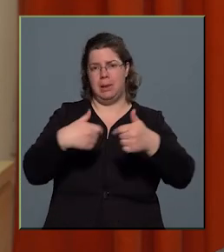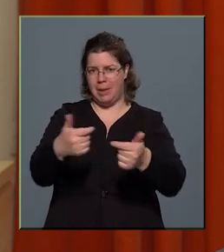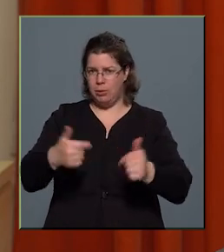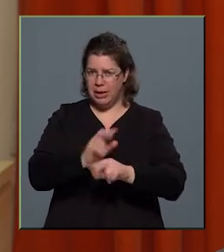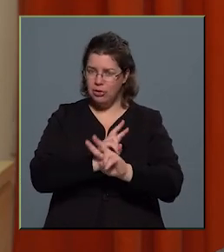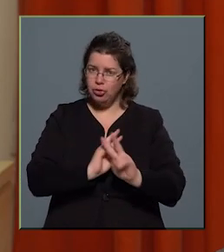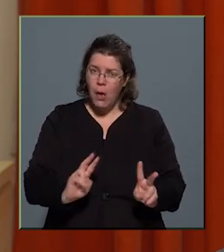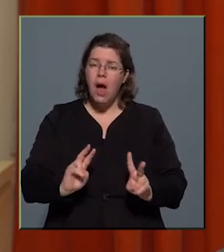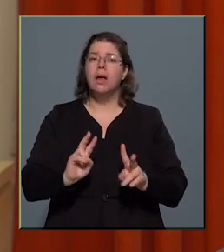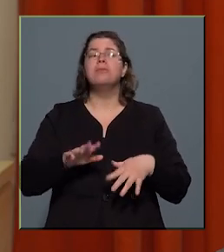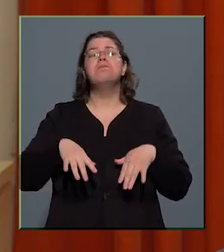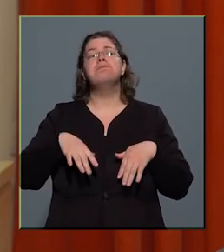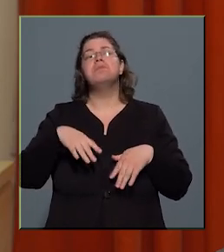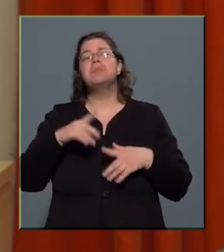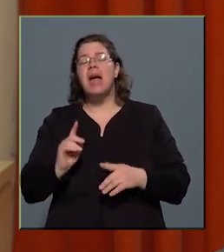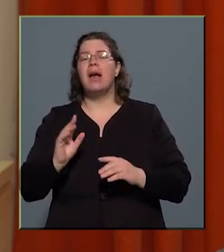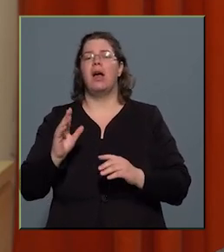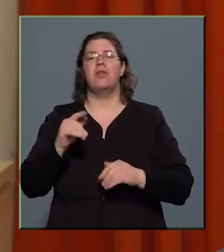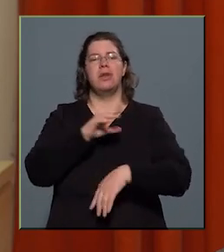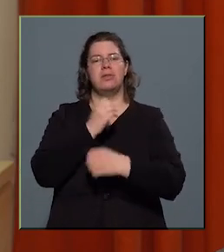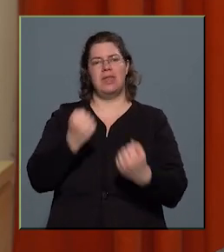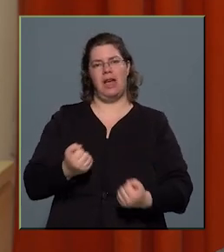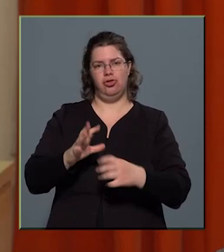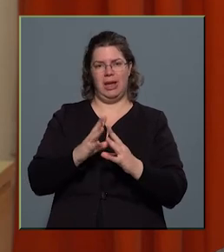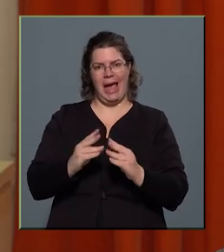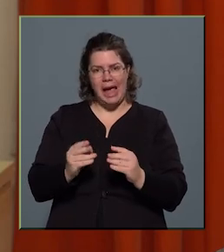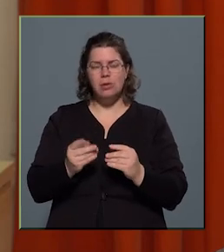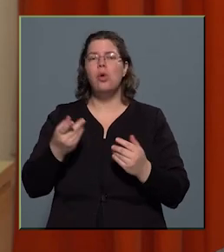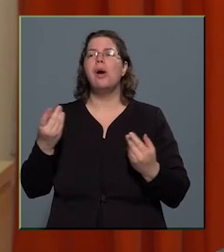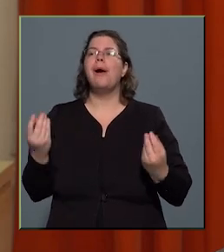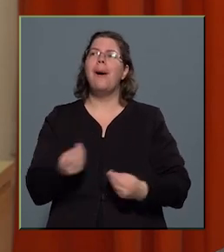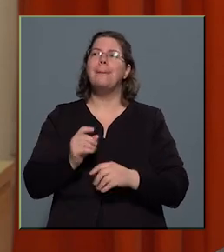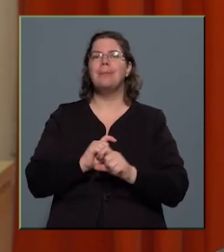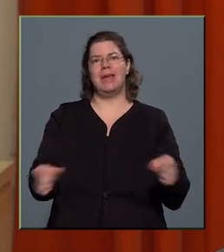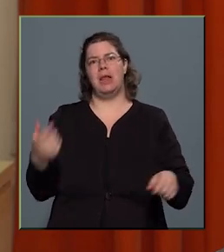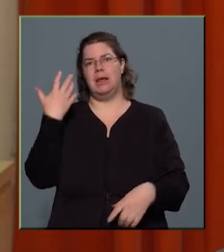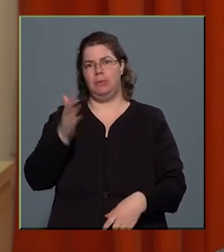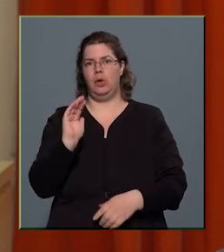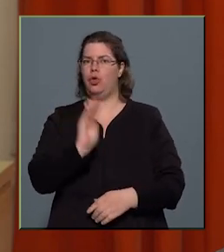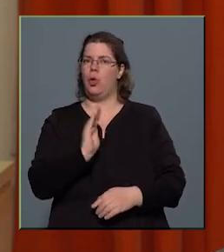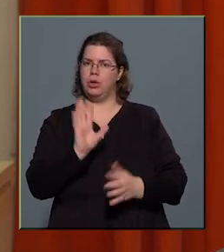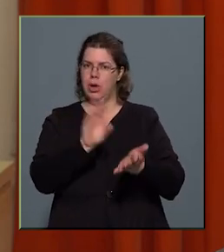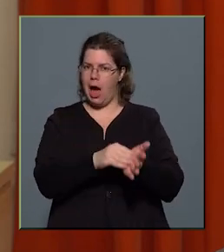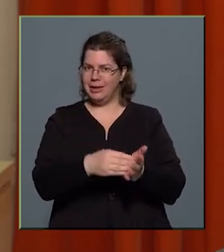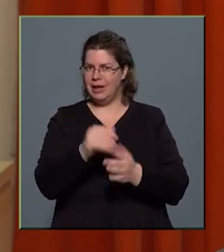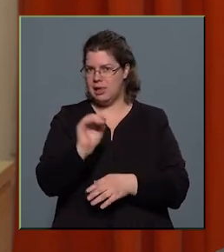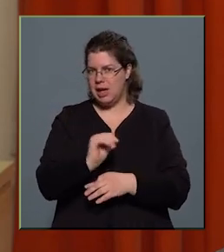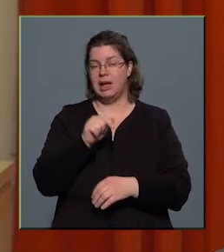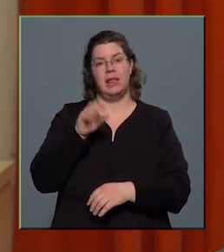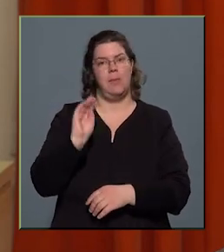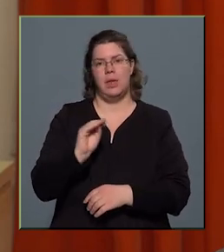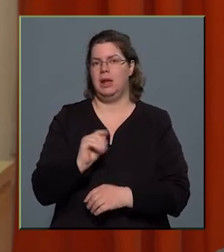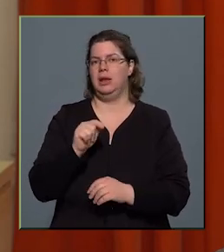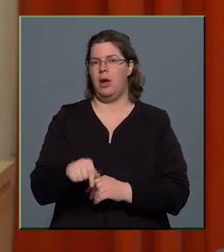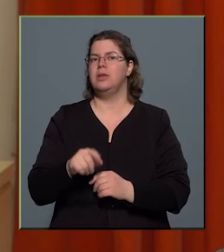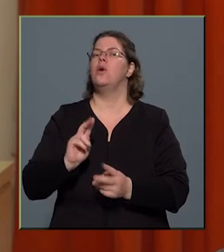valamelyest enyhült az a nehézség, amiért nem tudott otthon lakni a gyerek. Ez nem jelenti azt, hogy